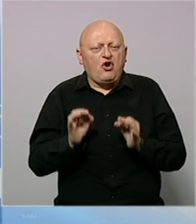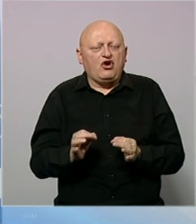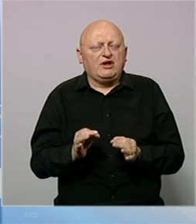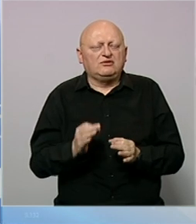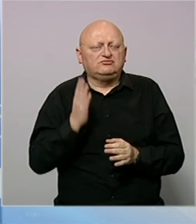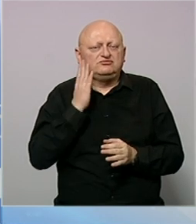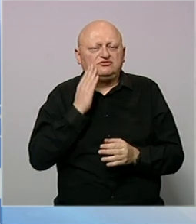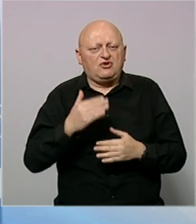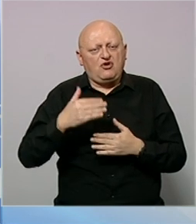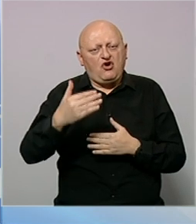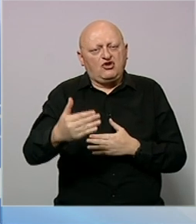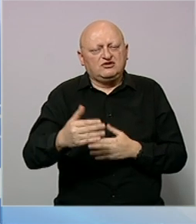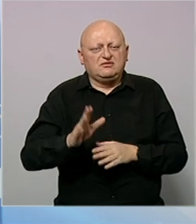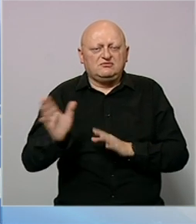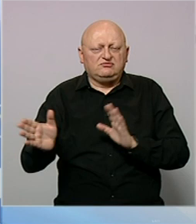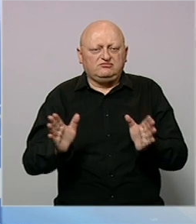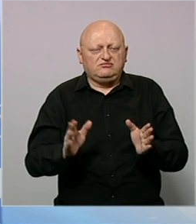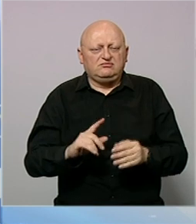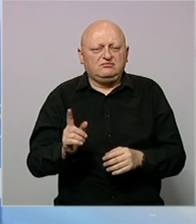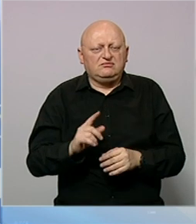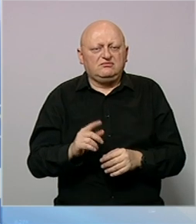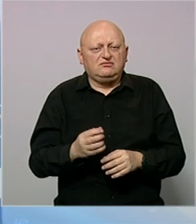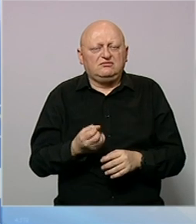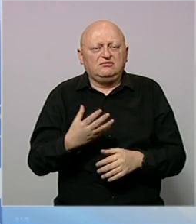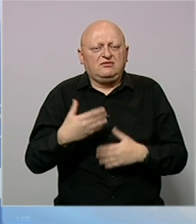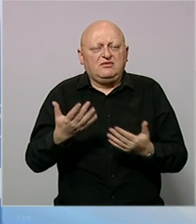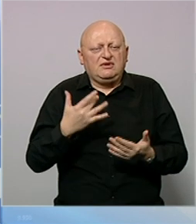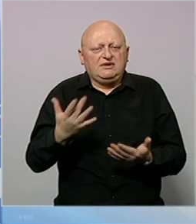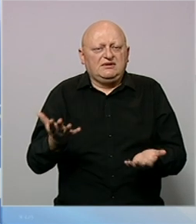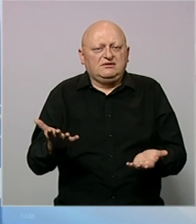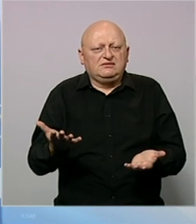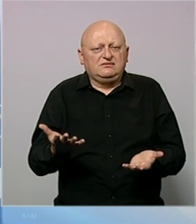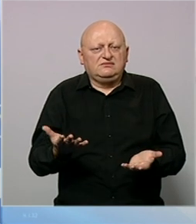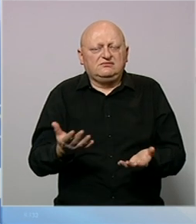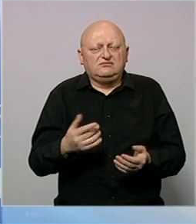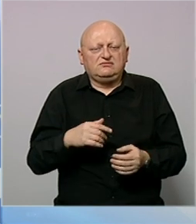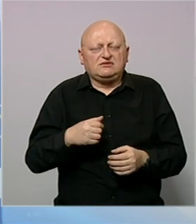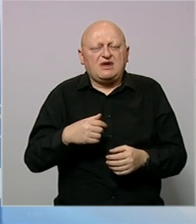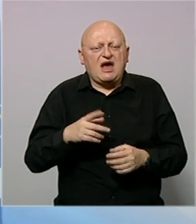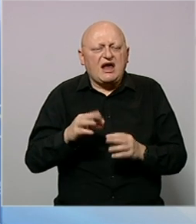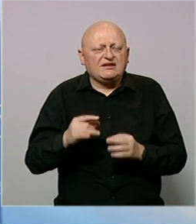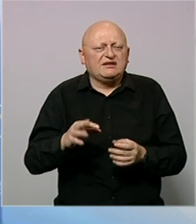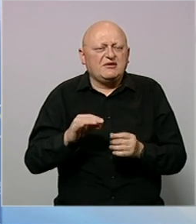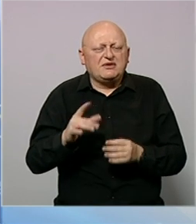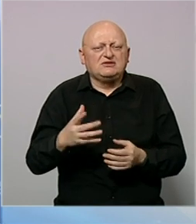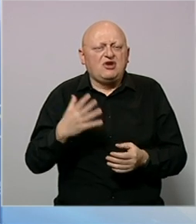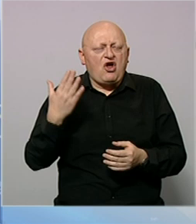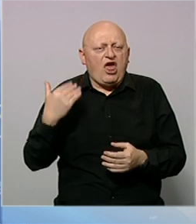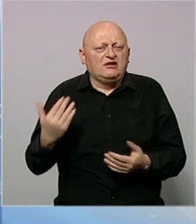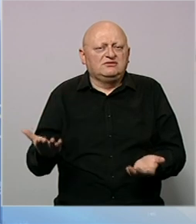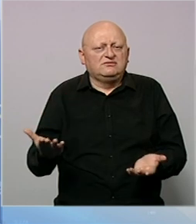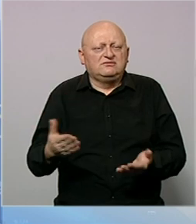odnosimo i prema njima da neprirodno bi bilo po meni sad ne znam da za Argentinu ili Brazilu ili ne znam Holandiju